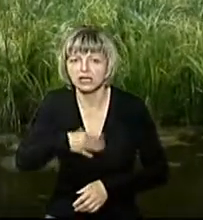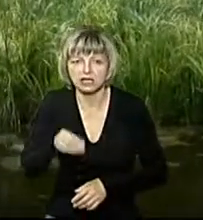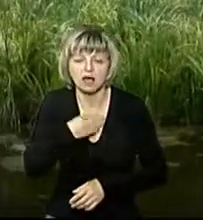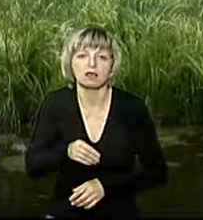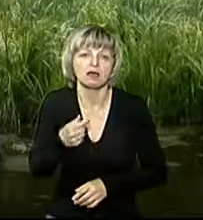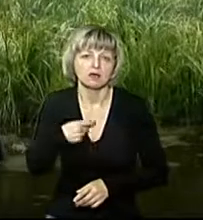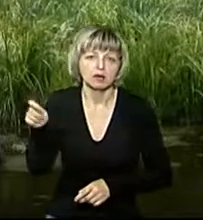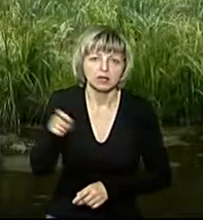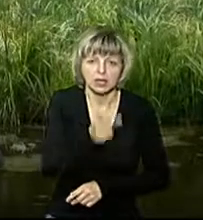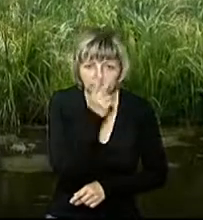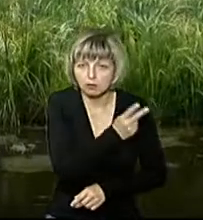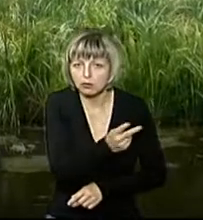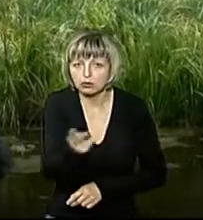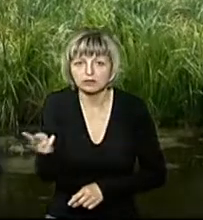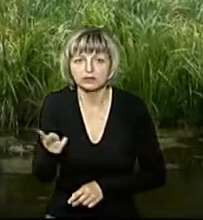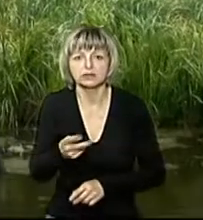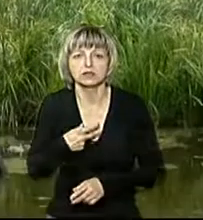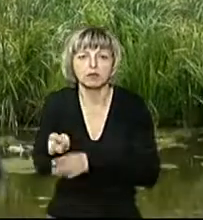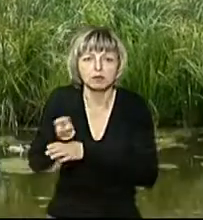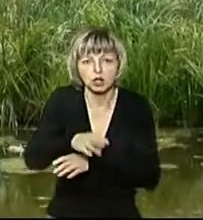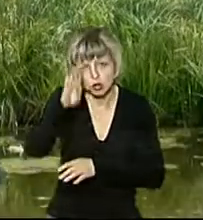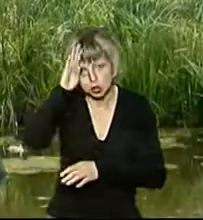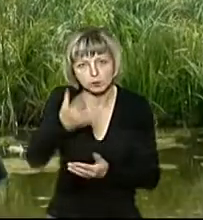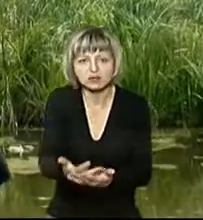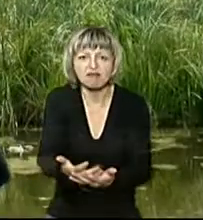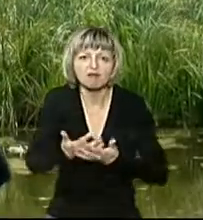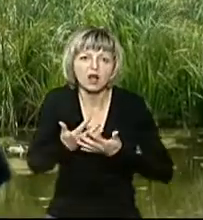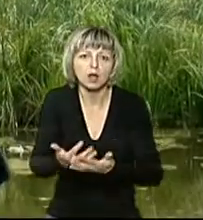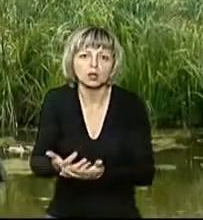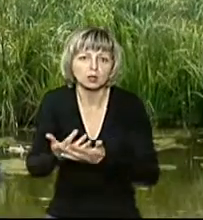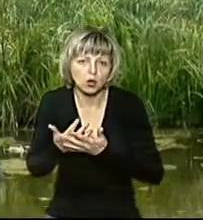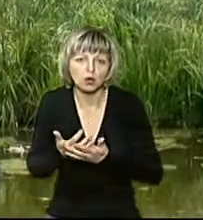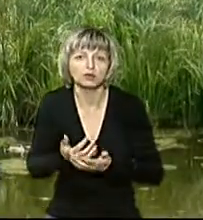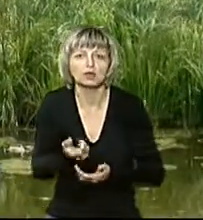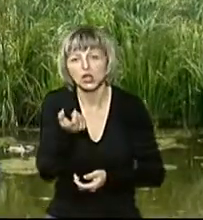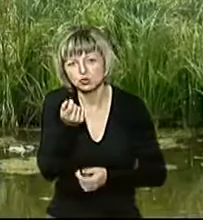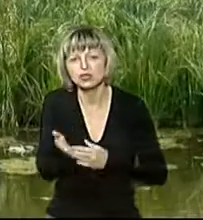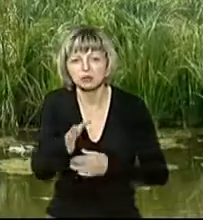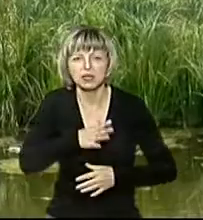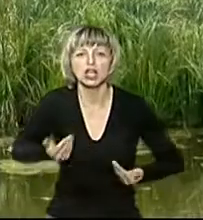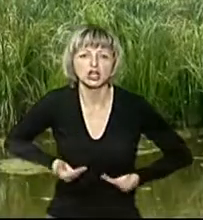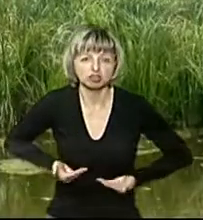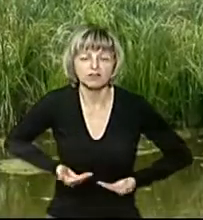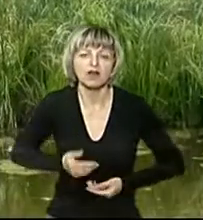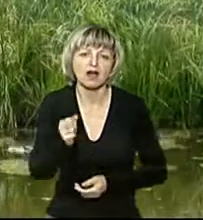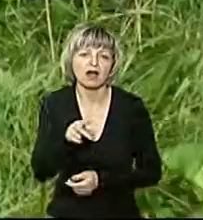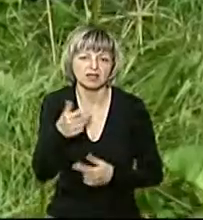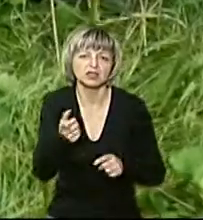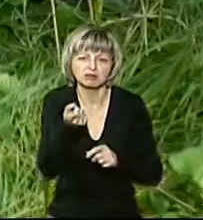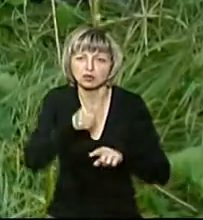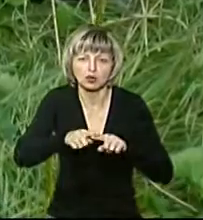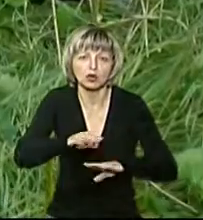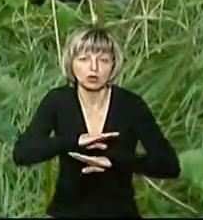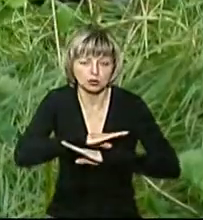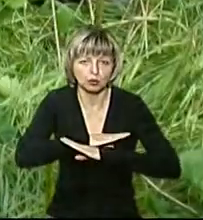подивитися. Зайшли, тут вже хлопці виловлювали те, що там ще було живе, але вже воно доходило.